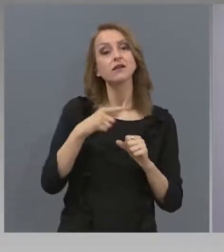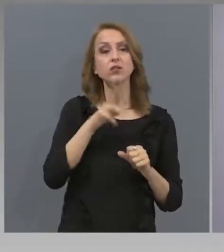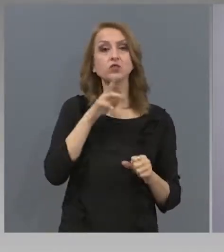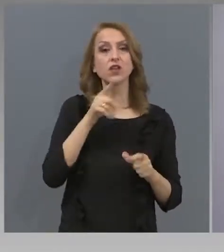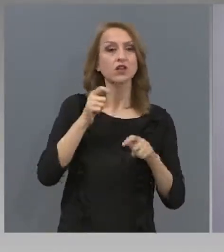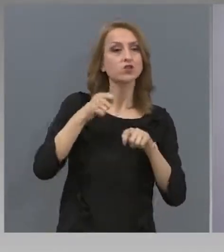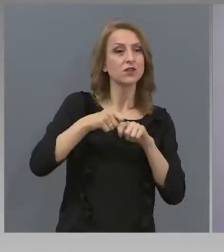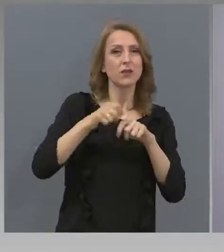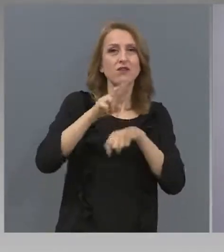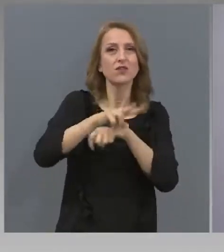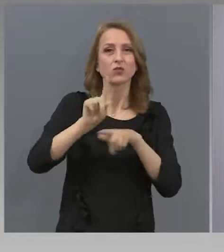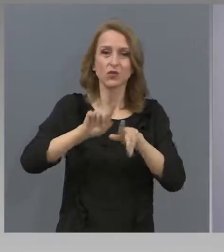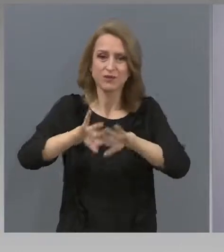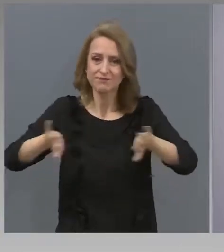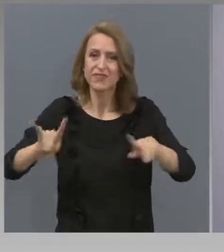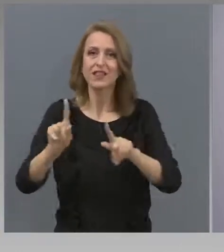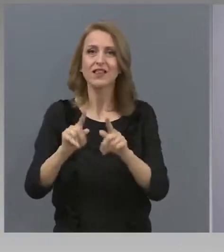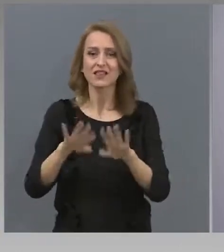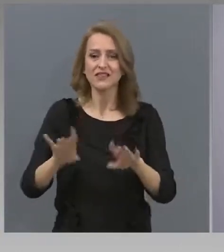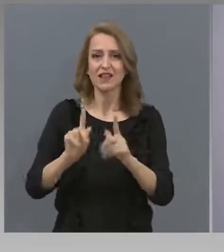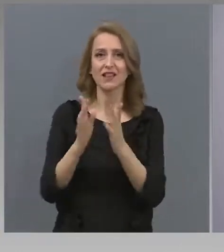помежду си.